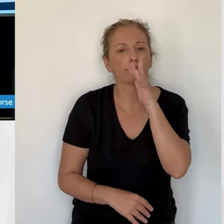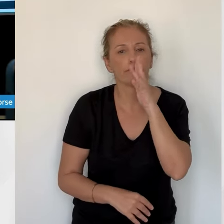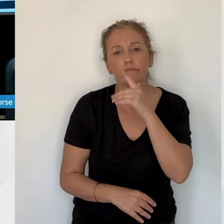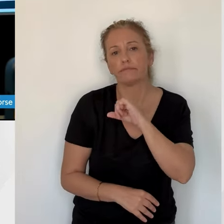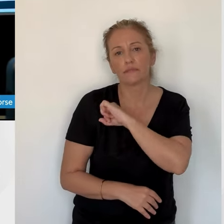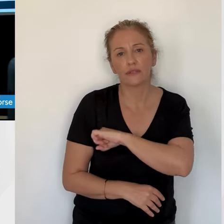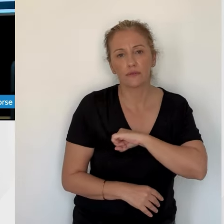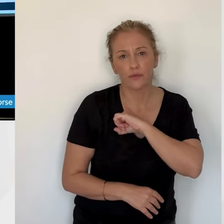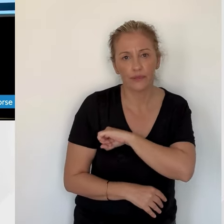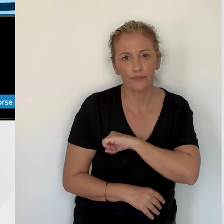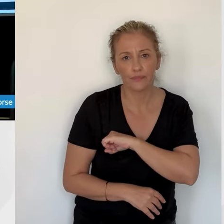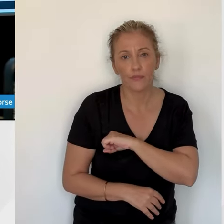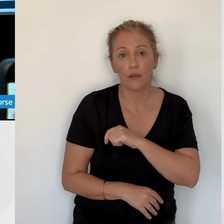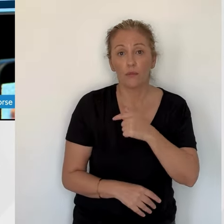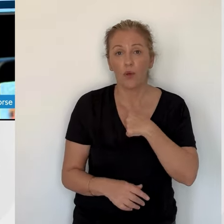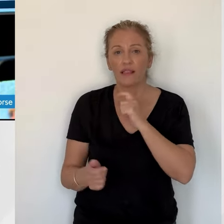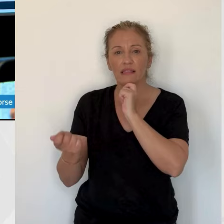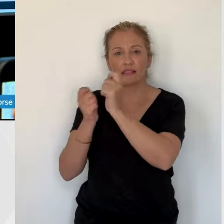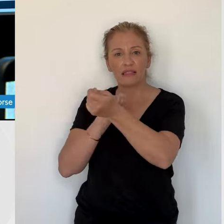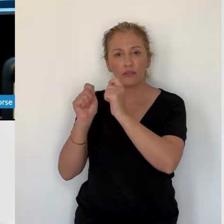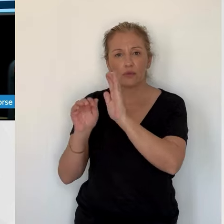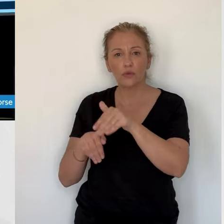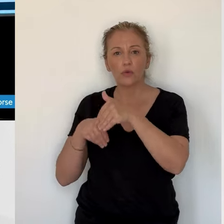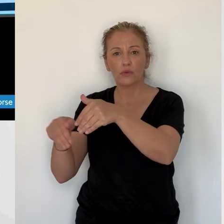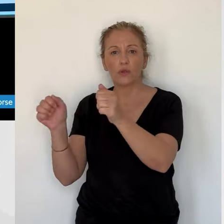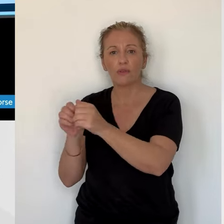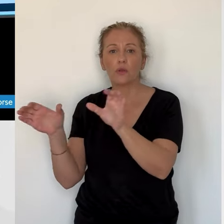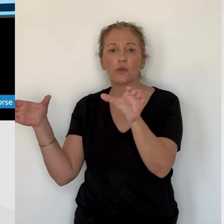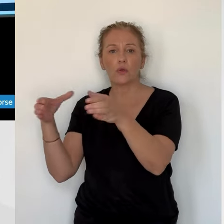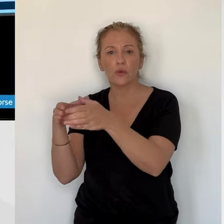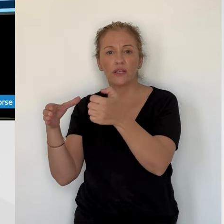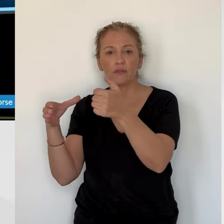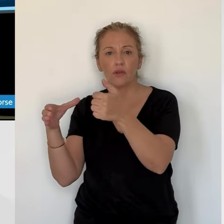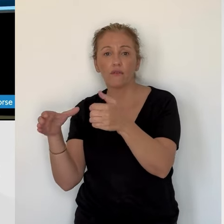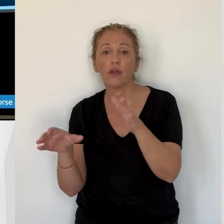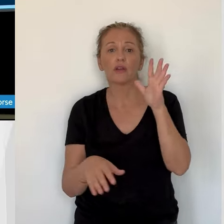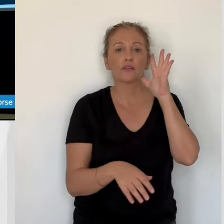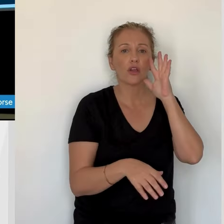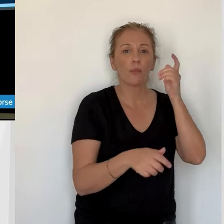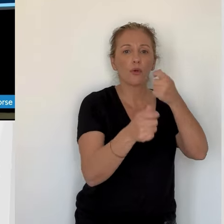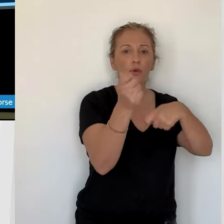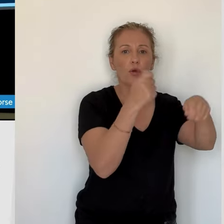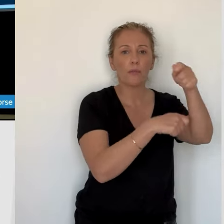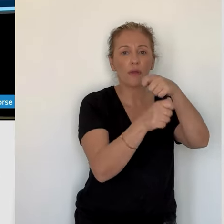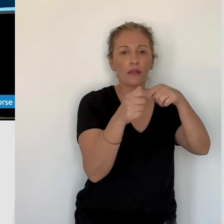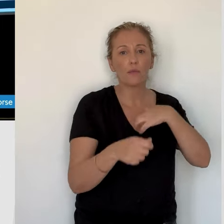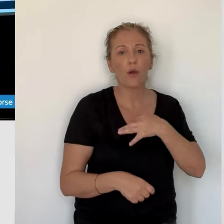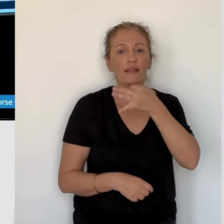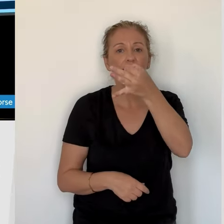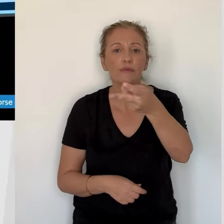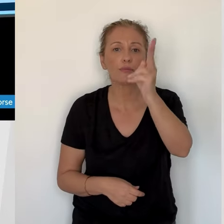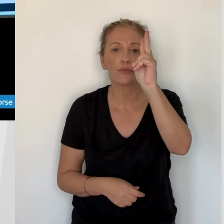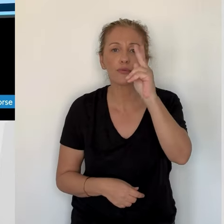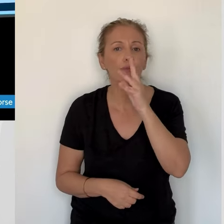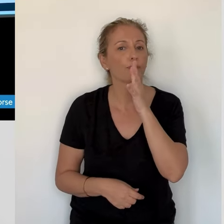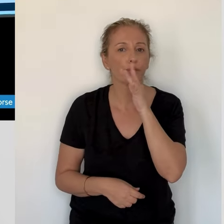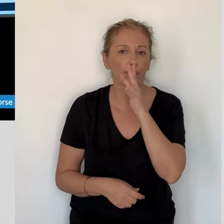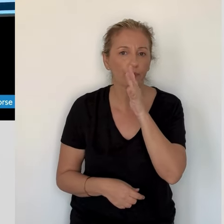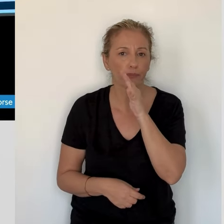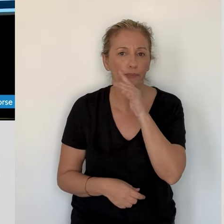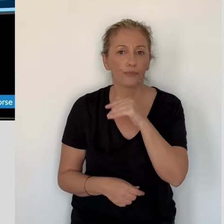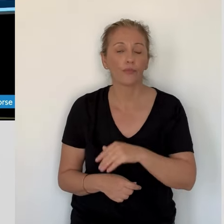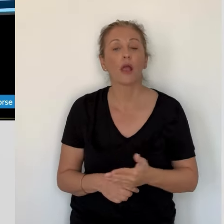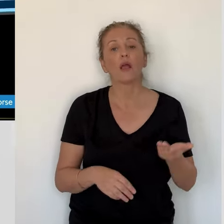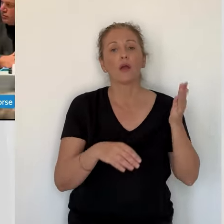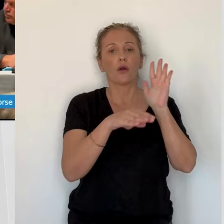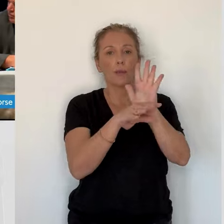pas m ouvrir auprès de vous, j'en suis désolé. La discussion maintenant se poursuit avec la clé de Corse et la CCI. Je ne pas